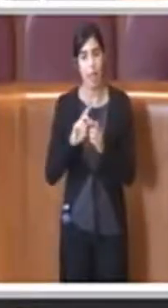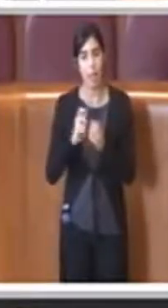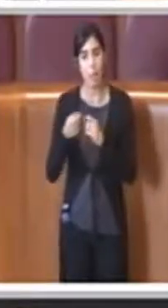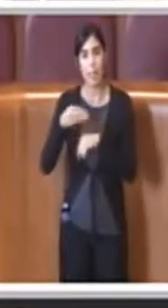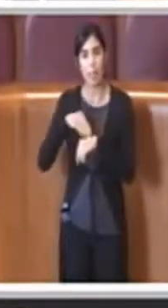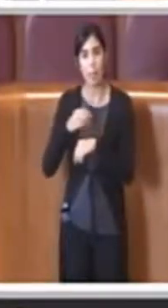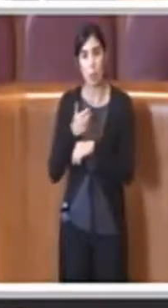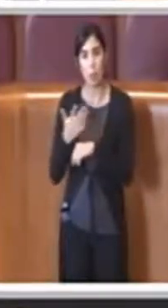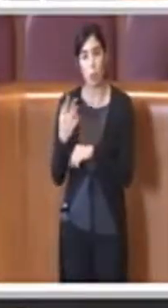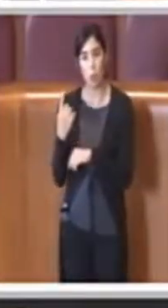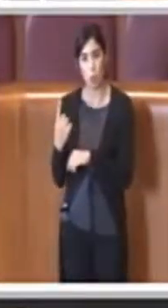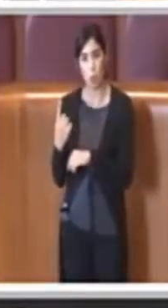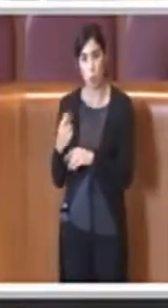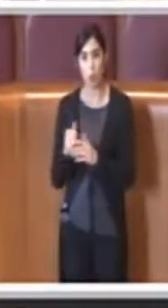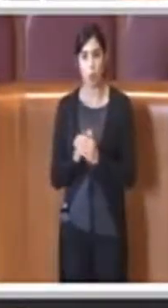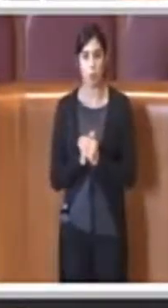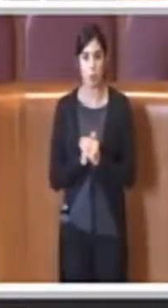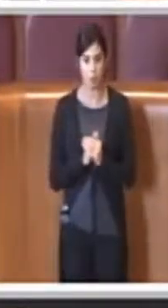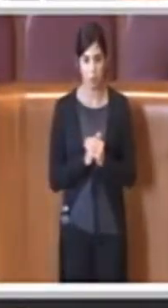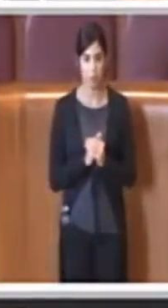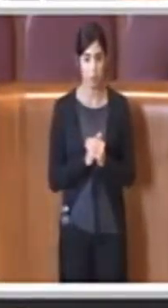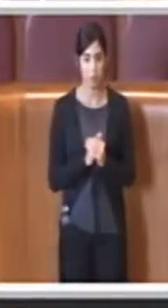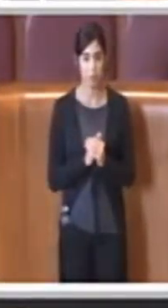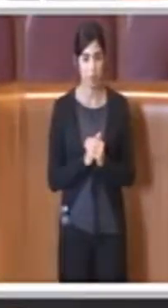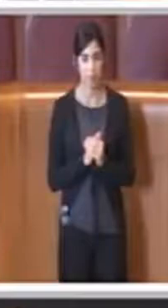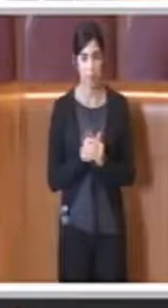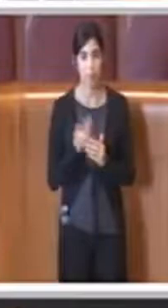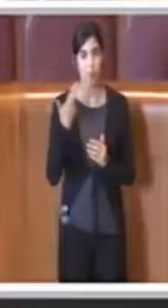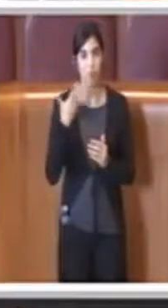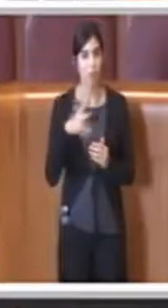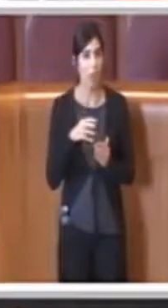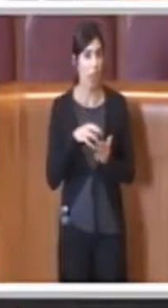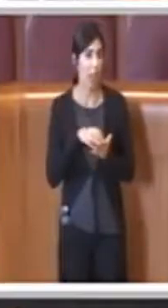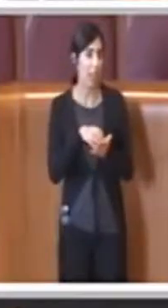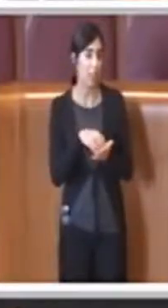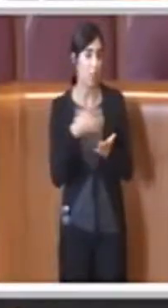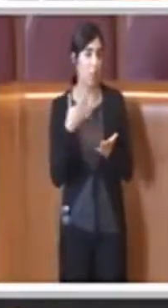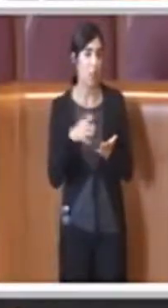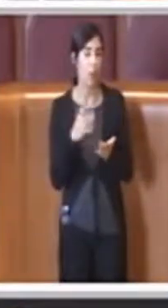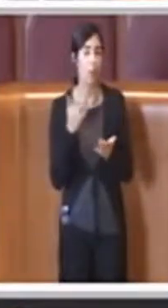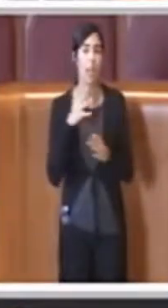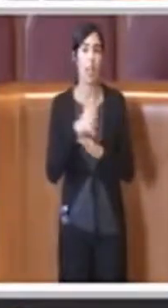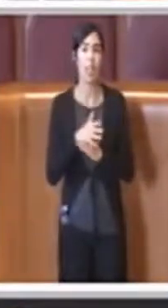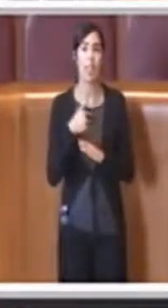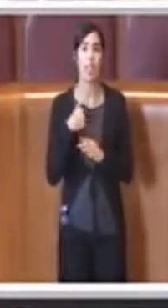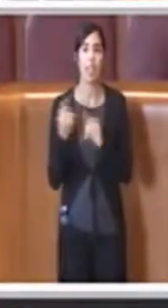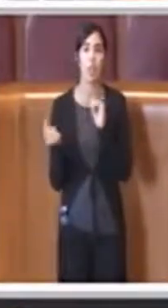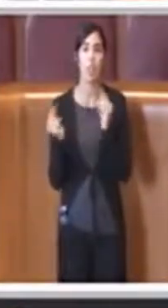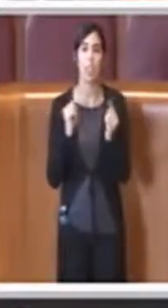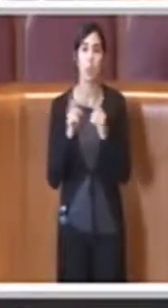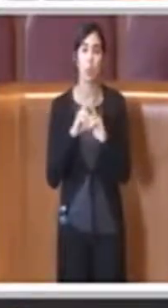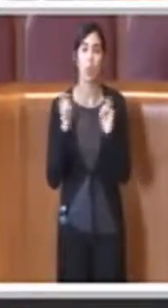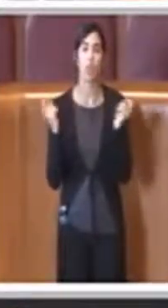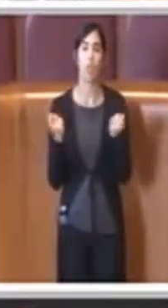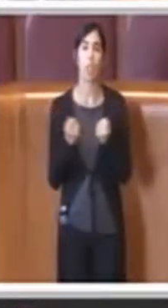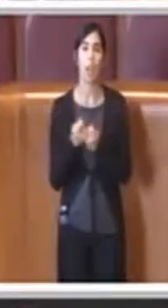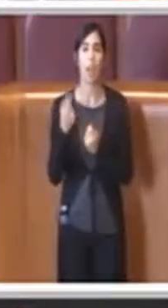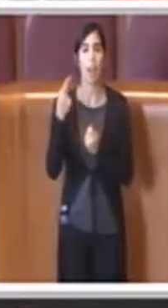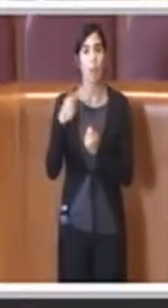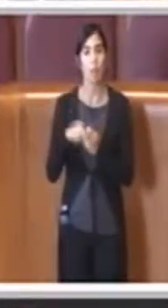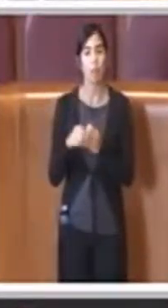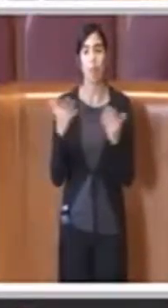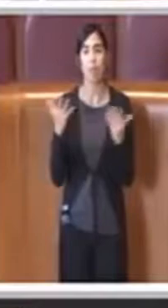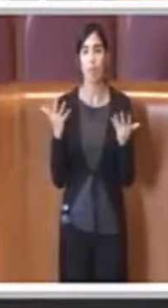e come avevo già un po' anticipato nel mio intervento in discussione generale. Si tratta di